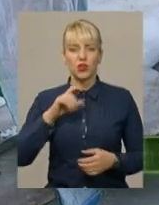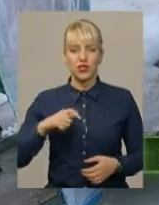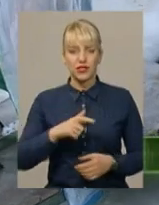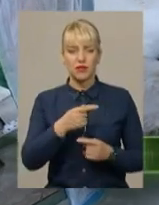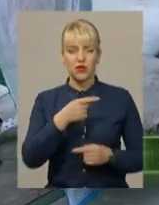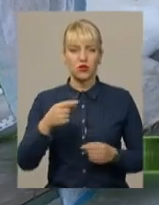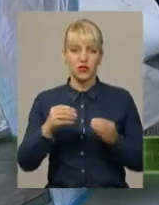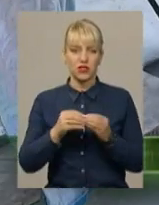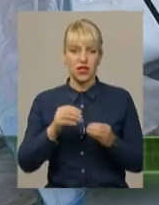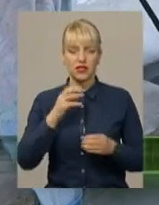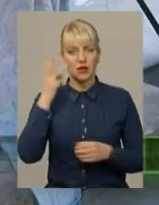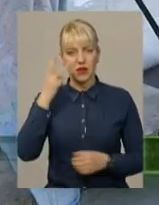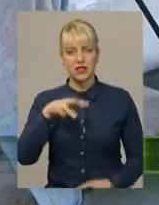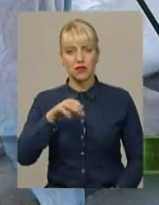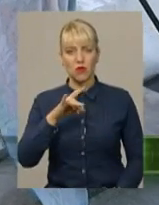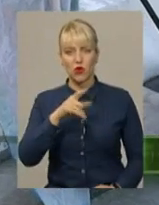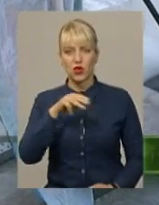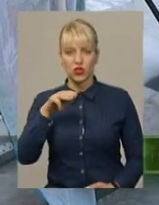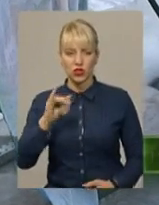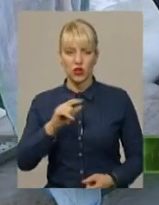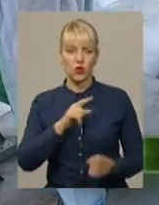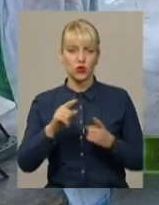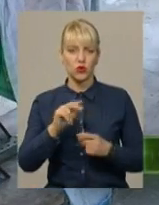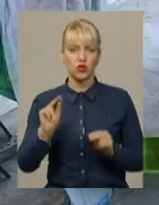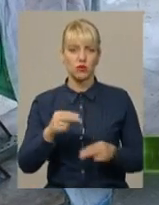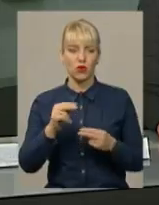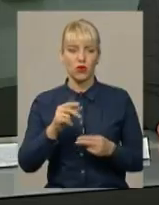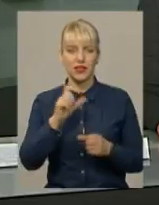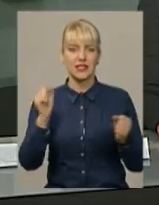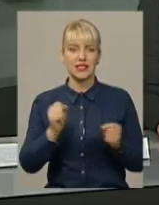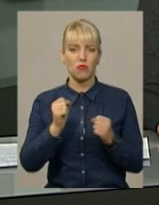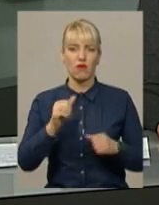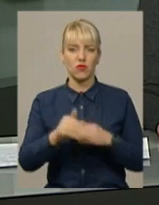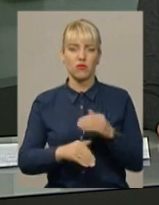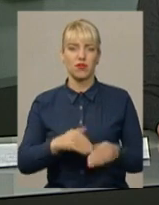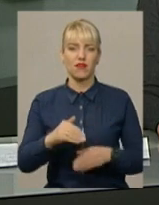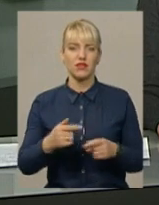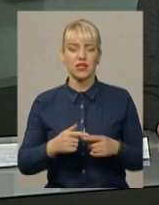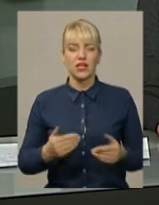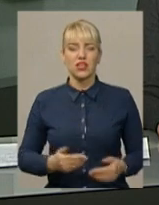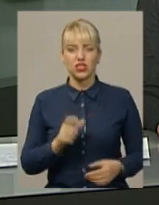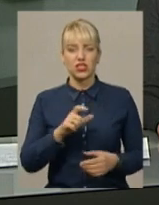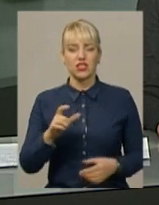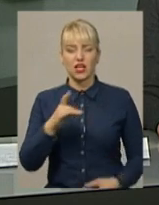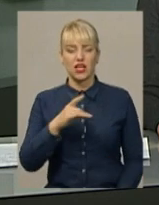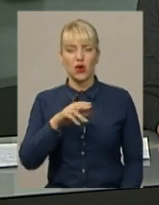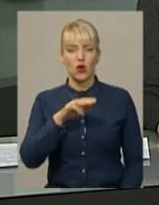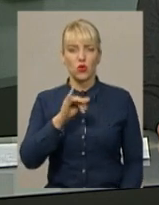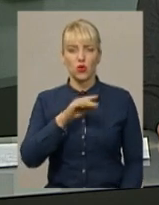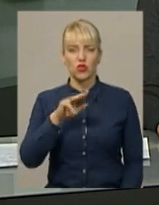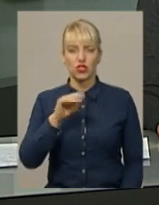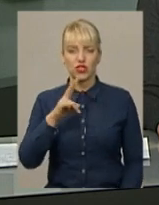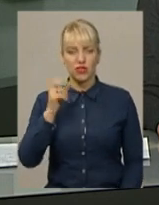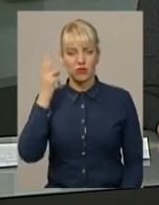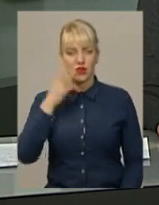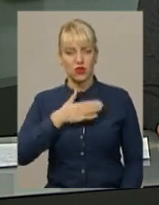Хмельницькі моржі готуються до чемпіонату України з зимового плавання. Жителі мікрорайону Ружично у Хмельницькому не